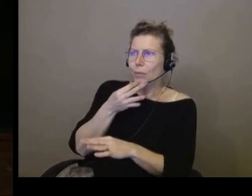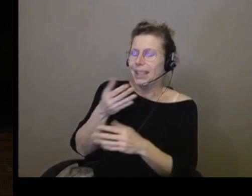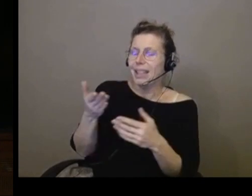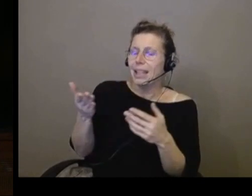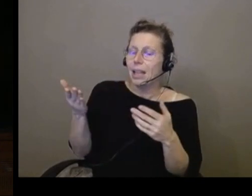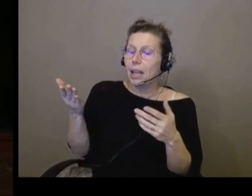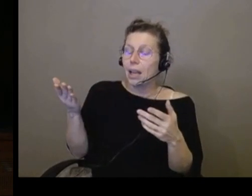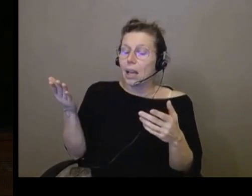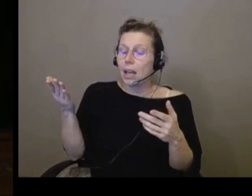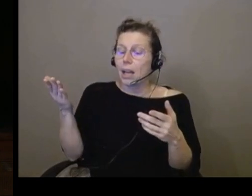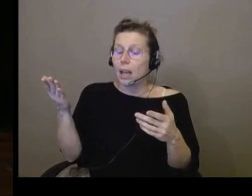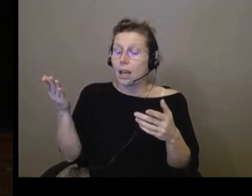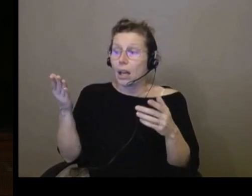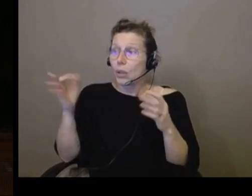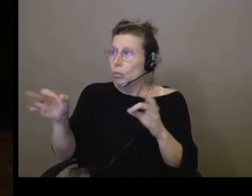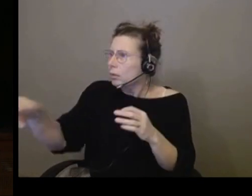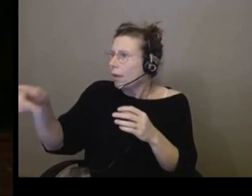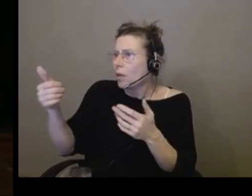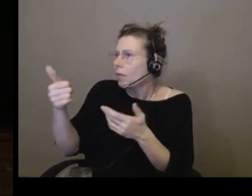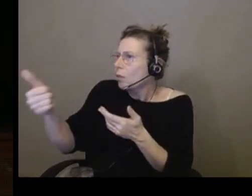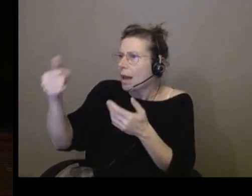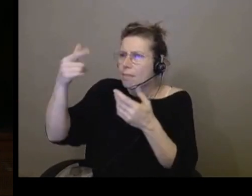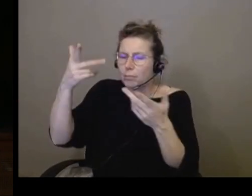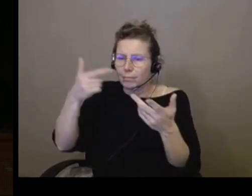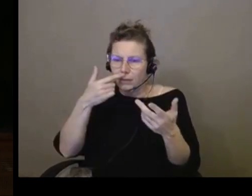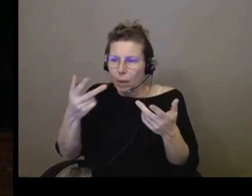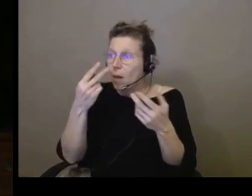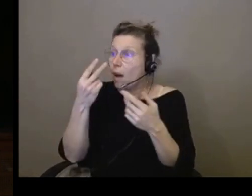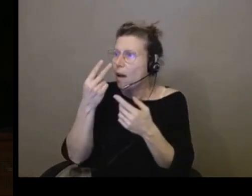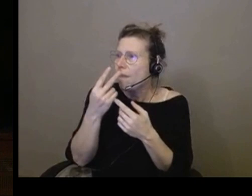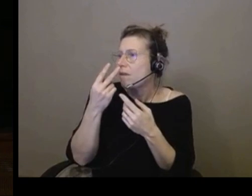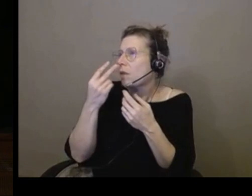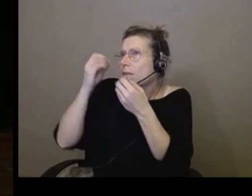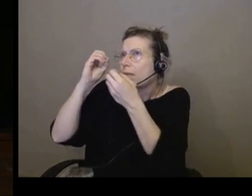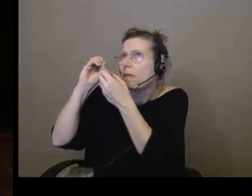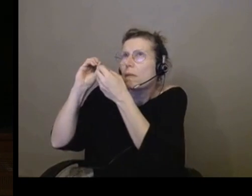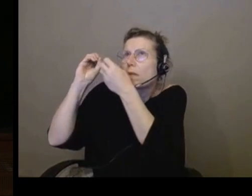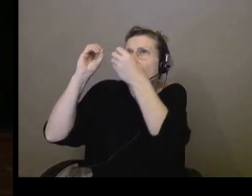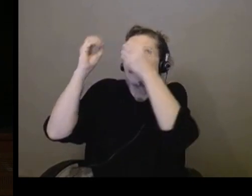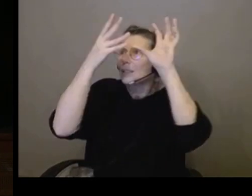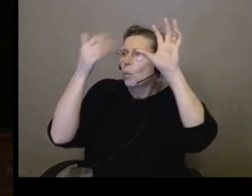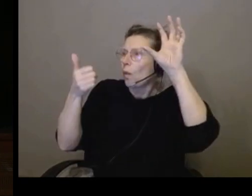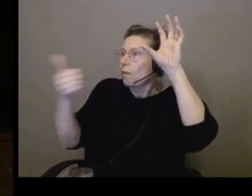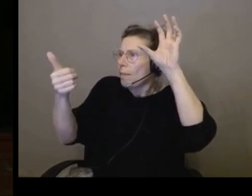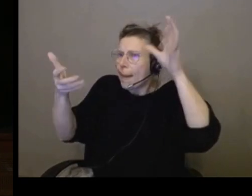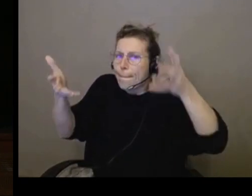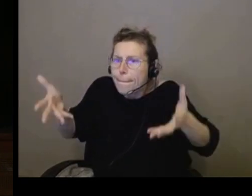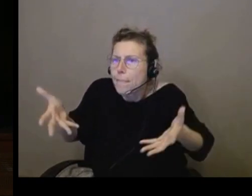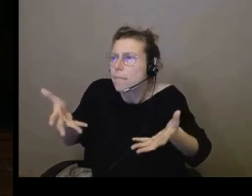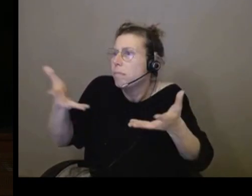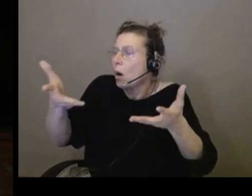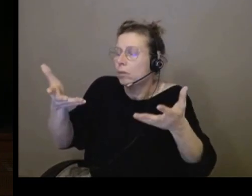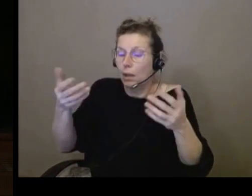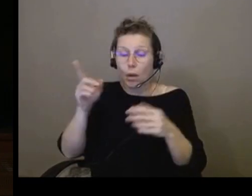sur, justement, cette vision que vous portez, que vous incarnez probablement parce que quand on parle d'une plateforme qui